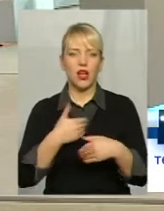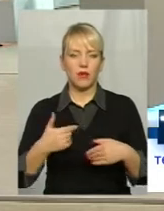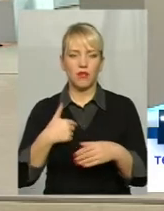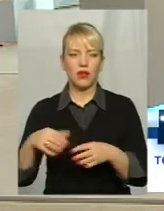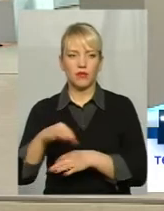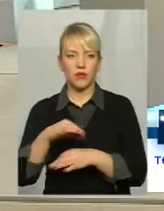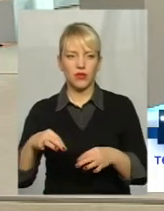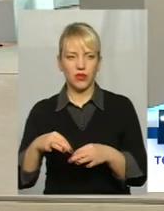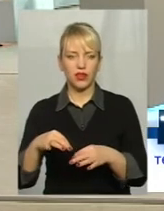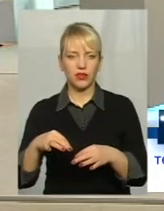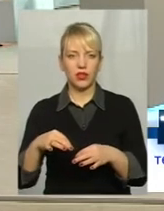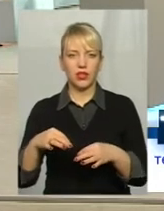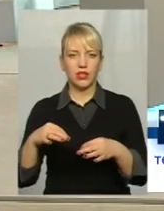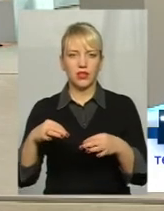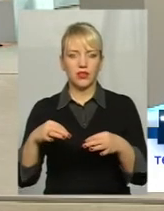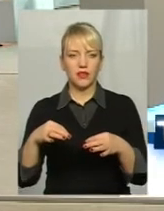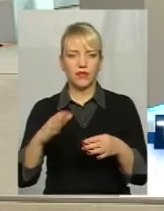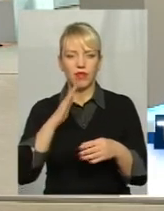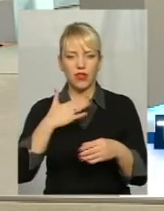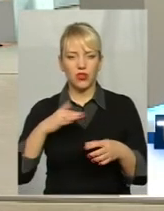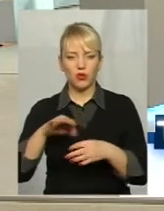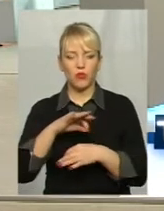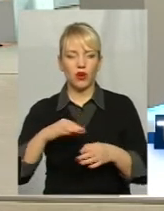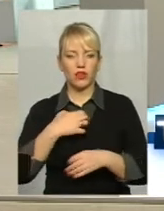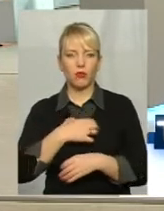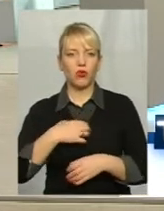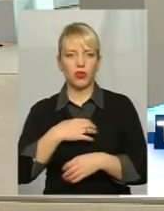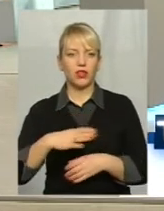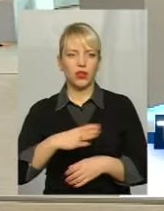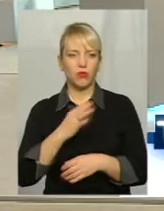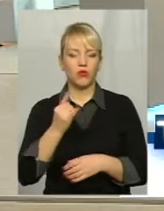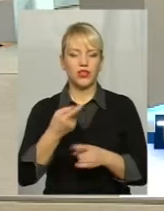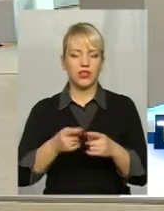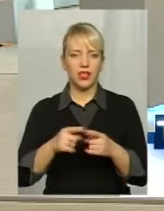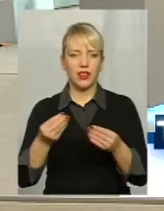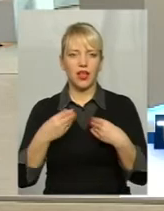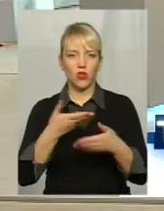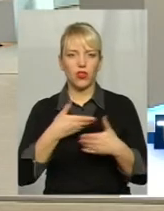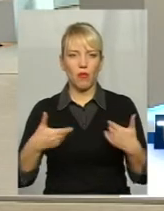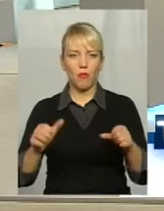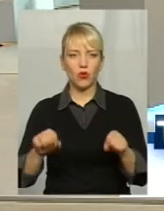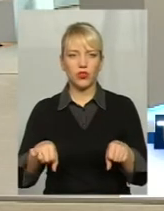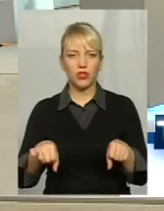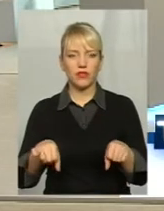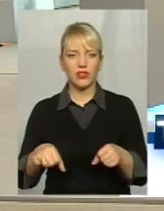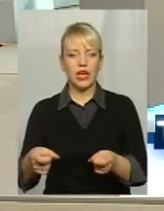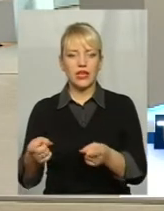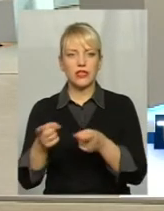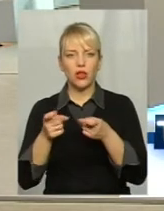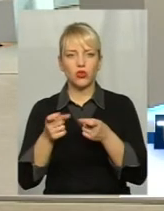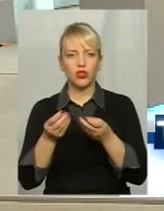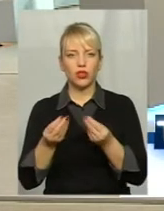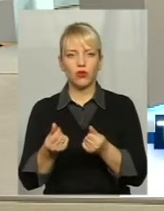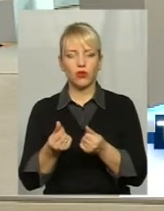Тобто, наш проєкт був пріоритетним і це дало нам можливість залучити кошти